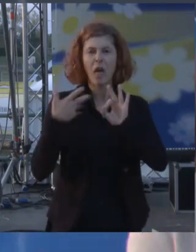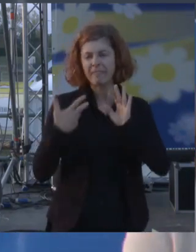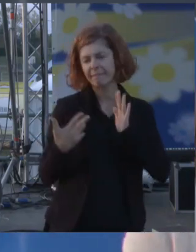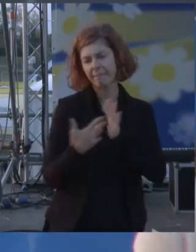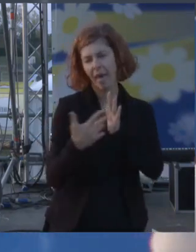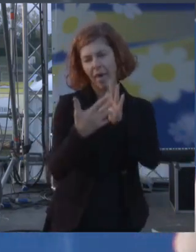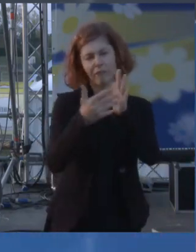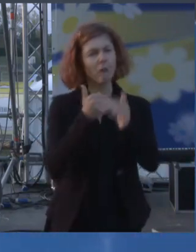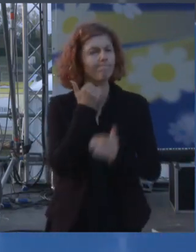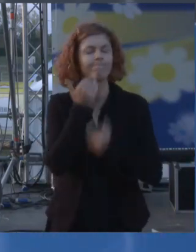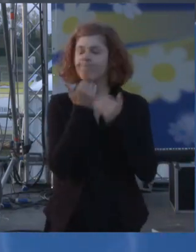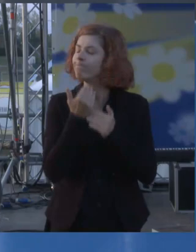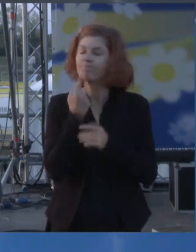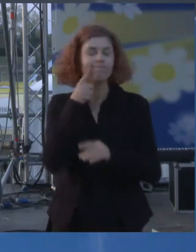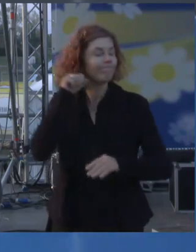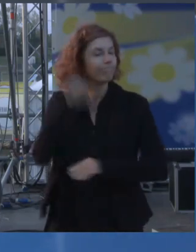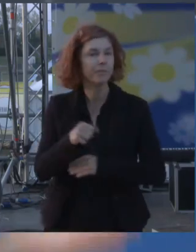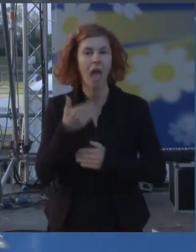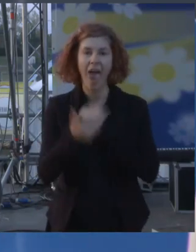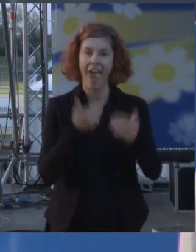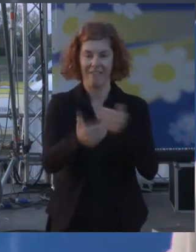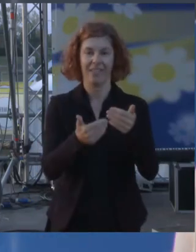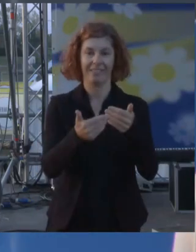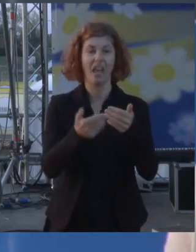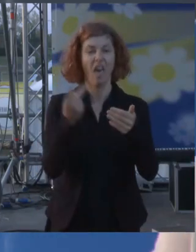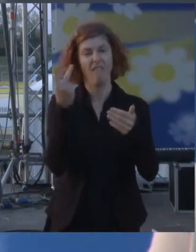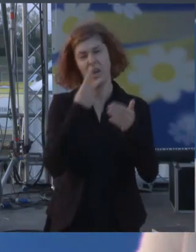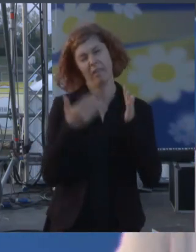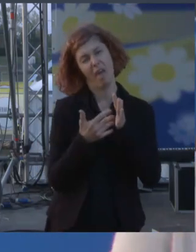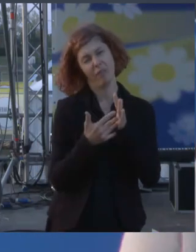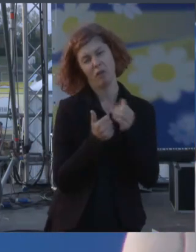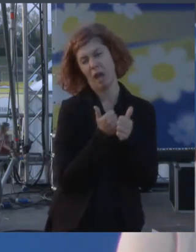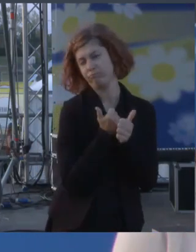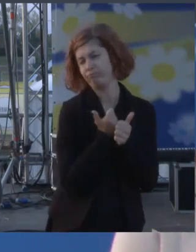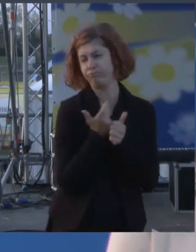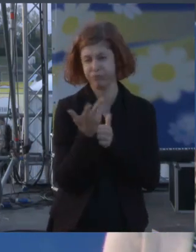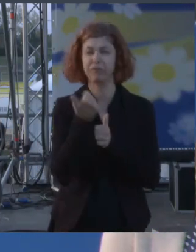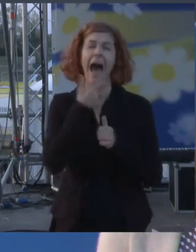sono sicuramente tante lo possono testimoniare anche i miei colleghi